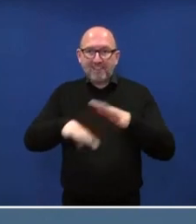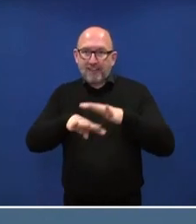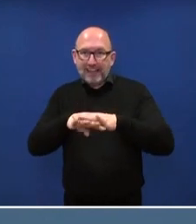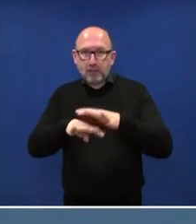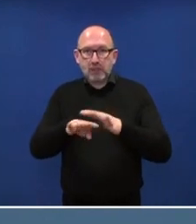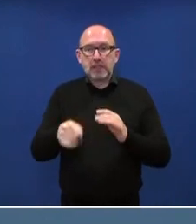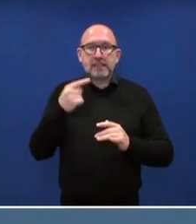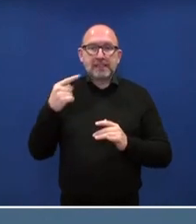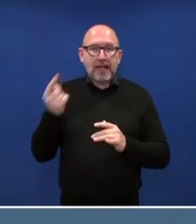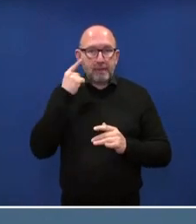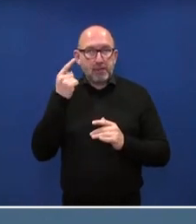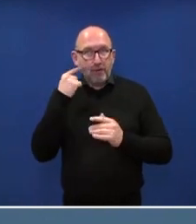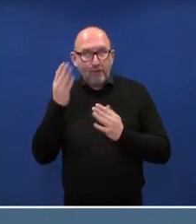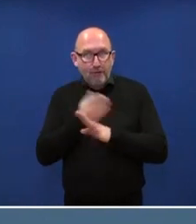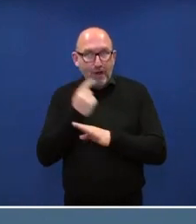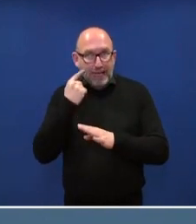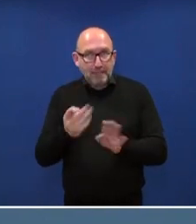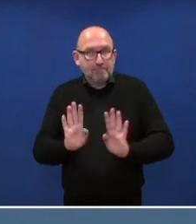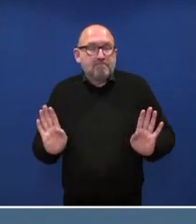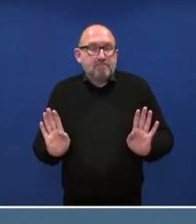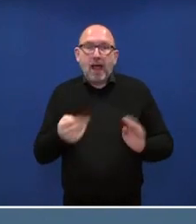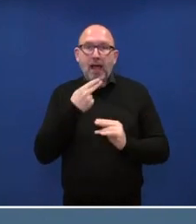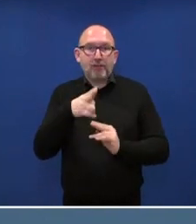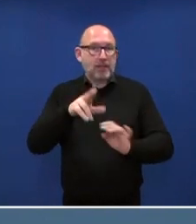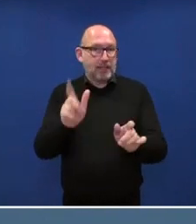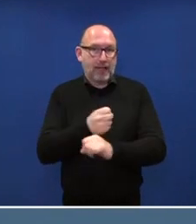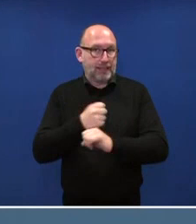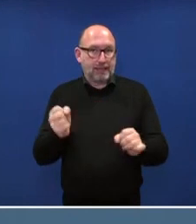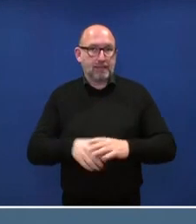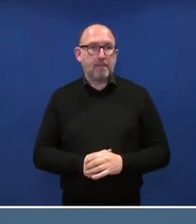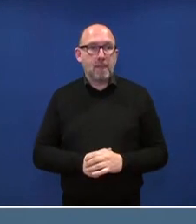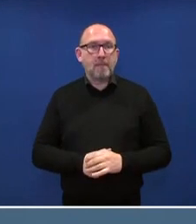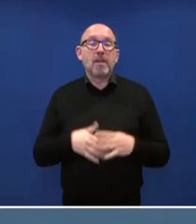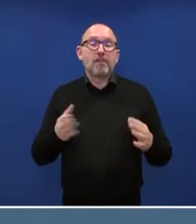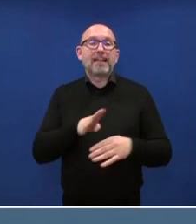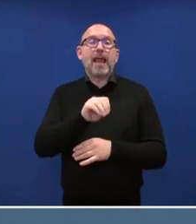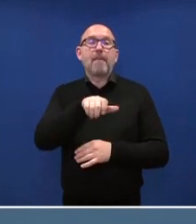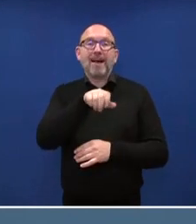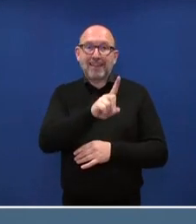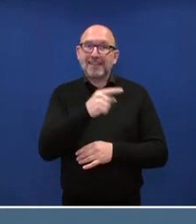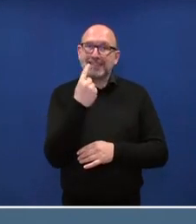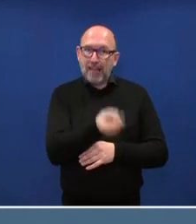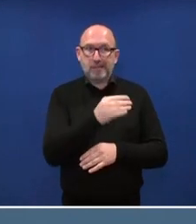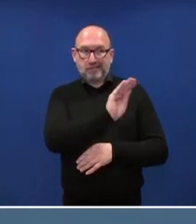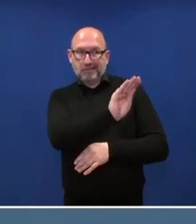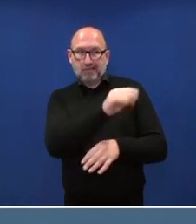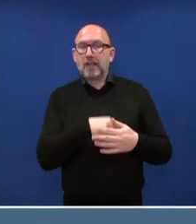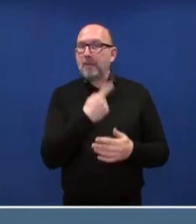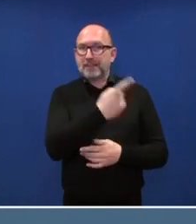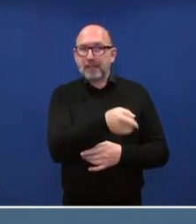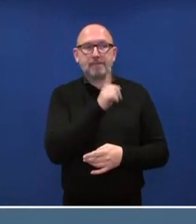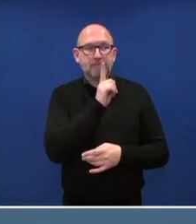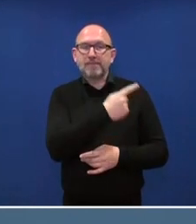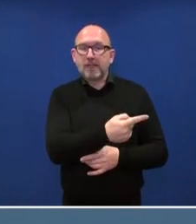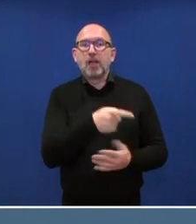die Sie da insinuieren in Ihrer Frage, keine Antwort geben. Da müssten Sie sich dann vielleicht auch an den MAD wenden, aber auch der wird Ihnen dazu nichts sagen